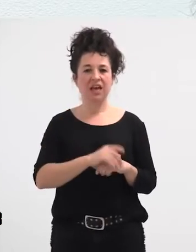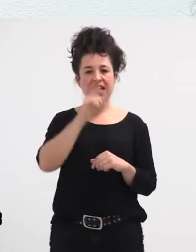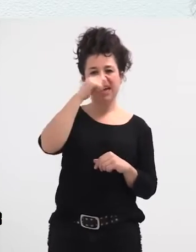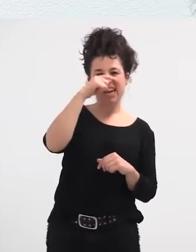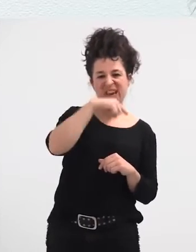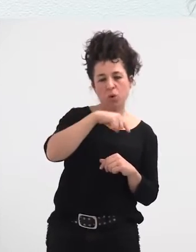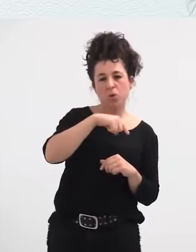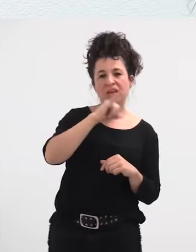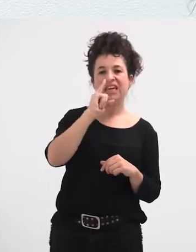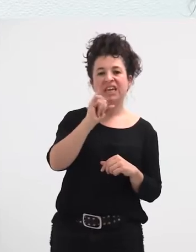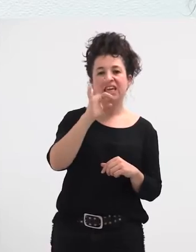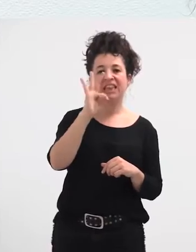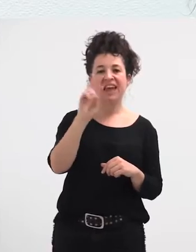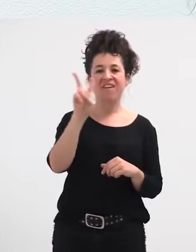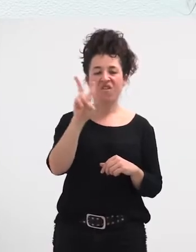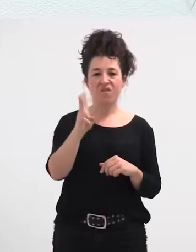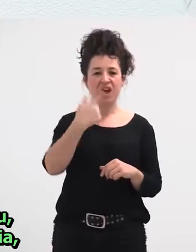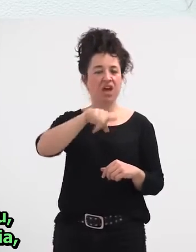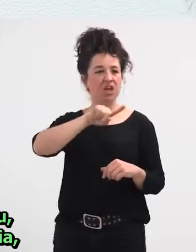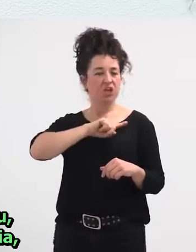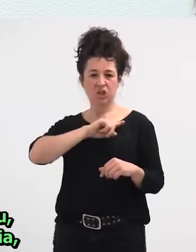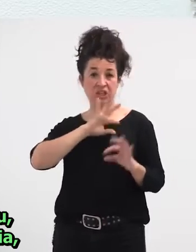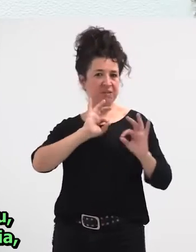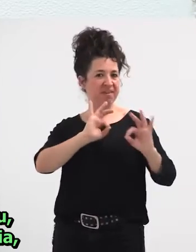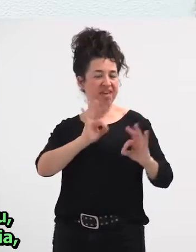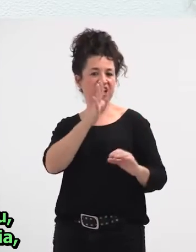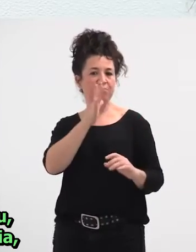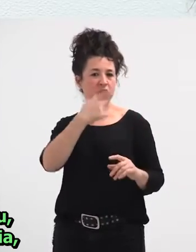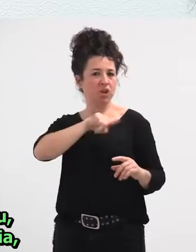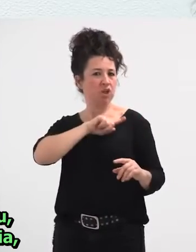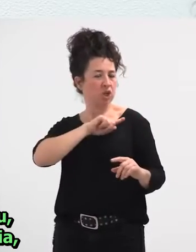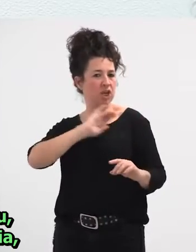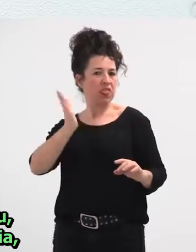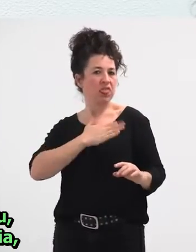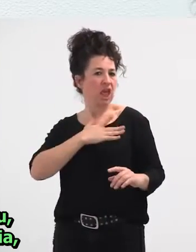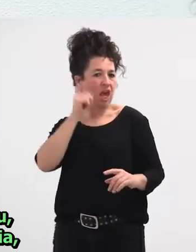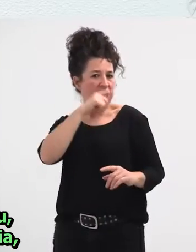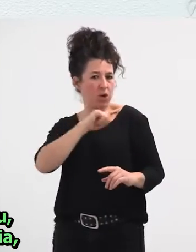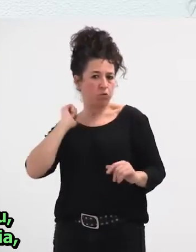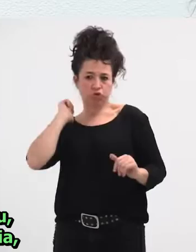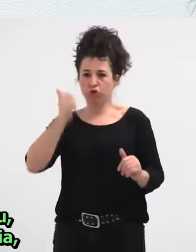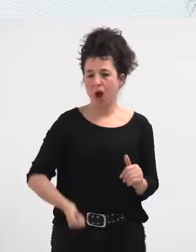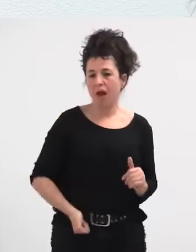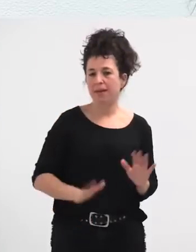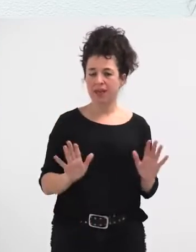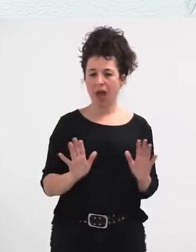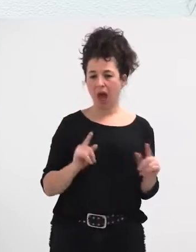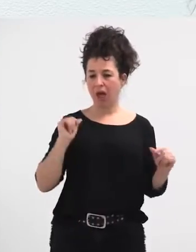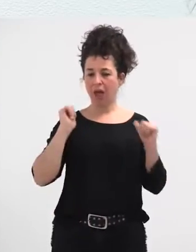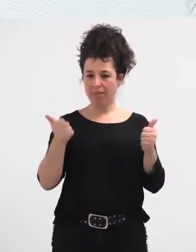de irun de toa labida, ez? Hora, eskagu bereziak gara, gantxiruzketako gaina dago justu, ez? Eta hori, asten dire, iruneta ondarria, ez?